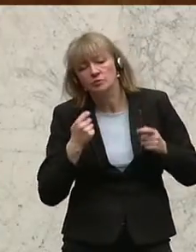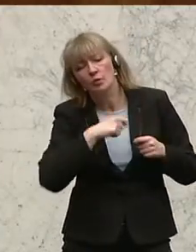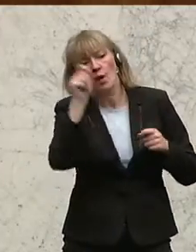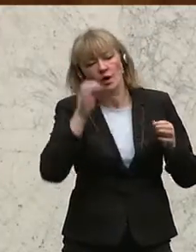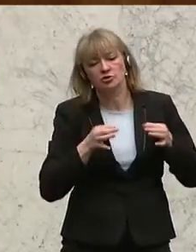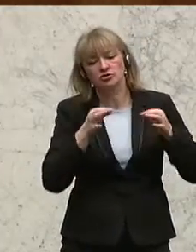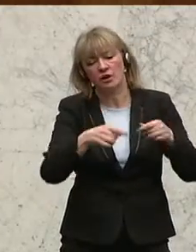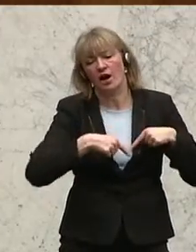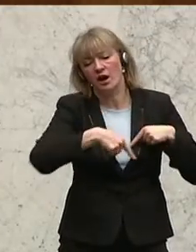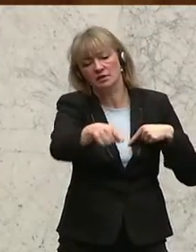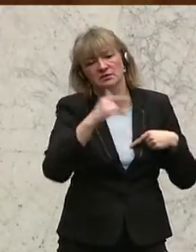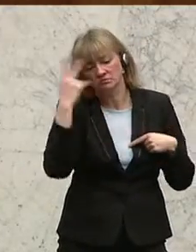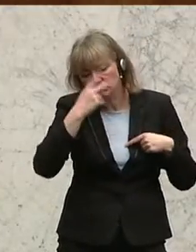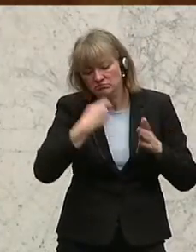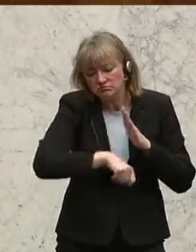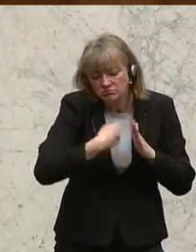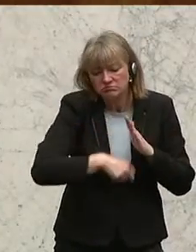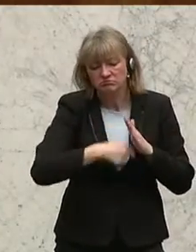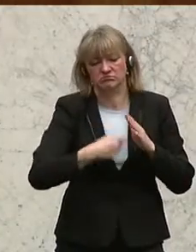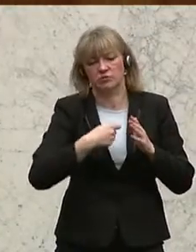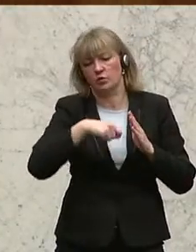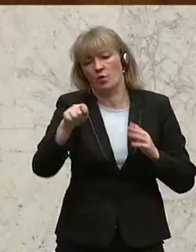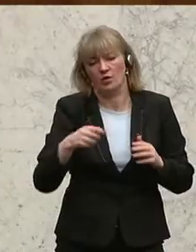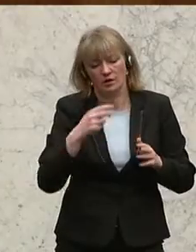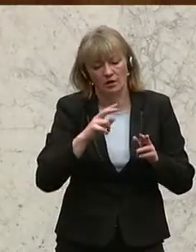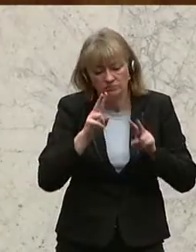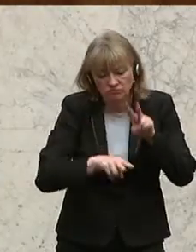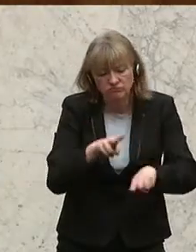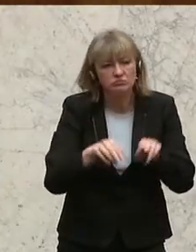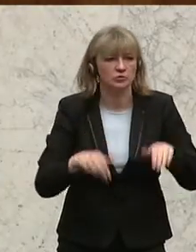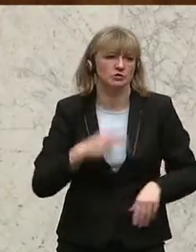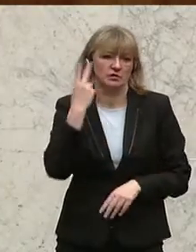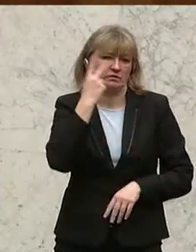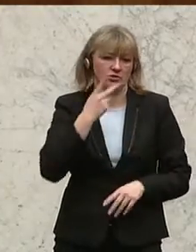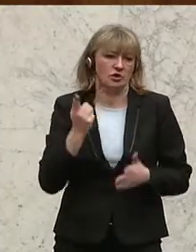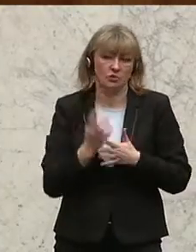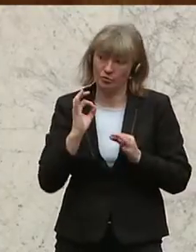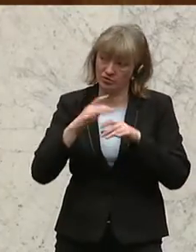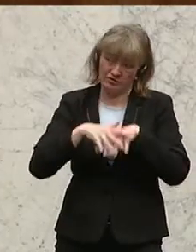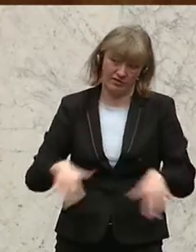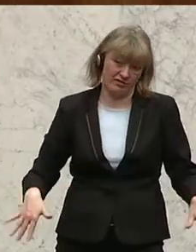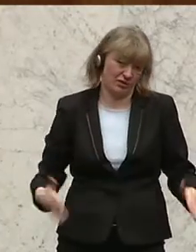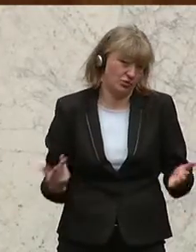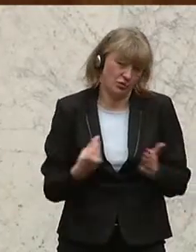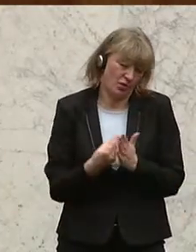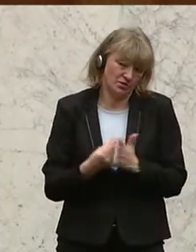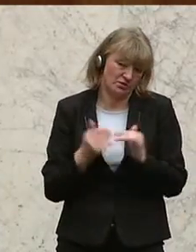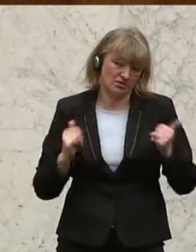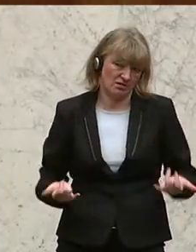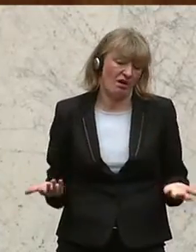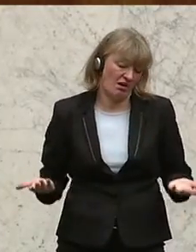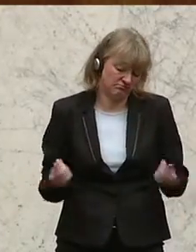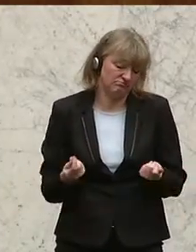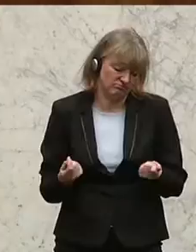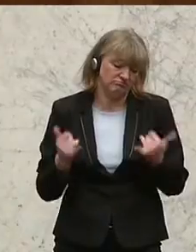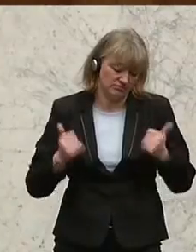teuer sind, dass sie renoviert, ausgebaut, gewartet werden müssen. Und gute Infrastruktur kostet nun mal, sie hat ihren